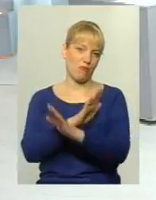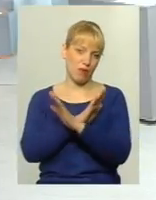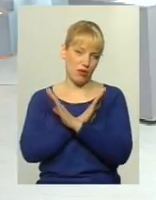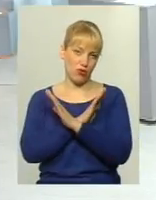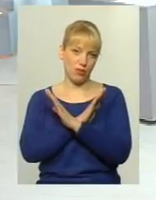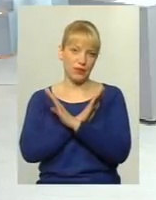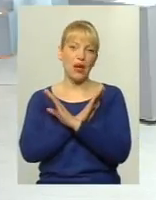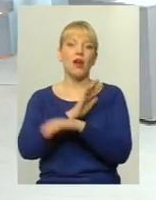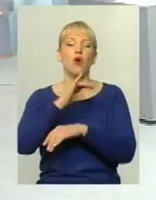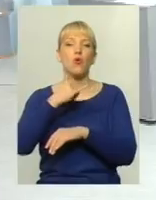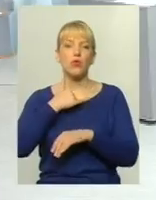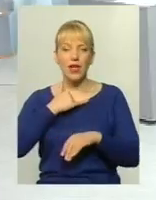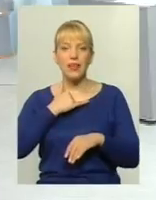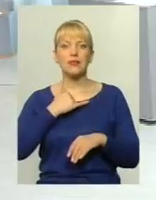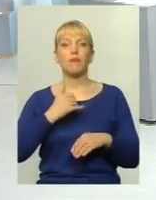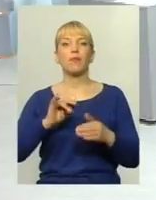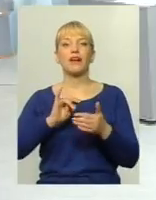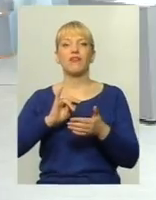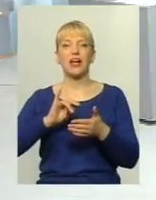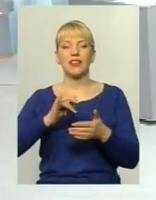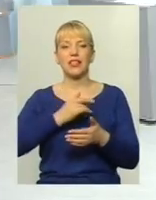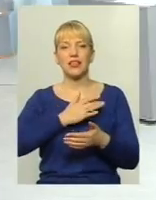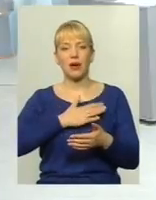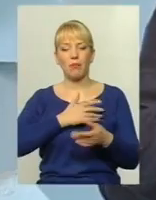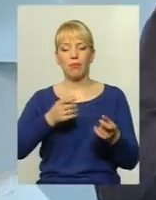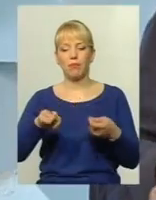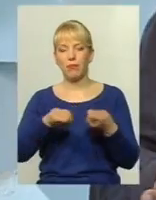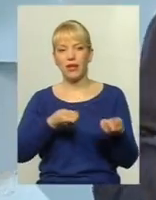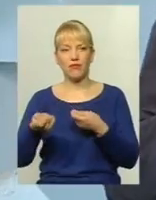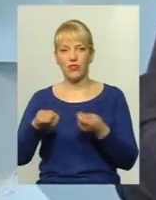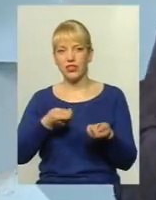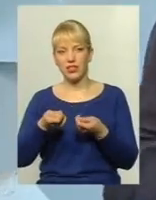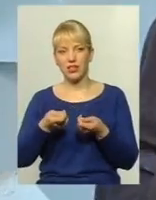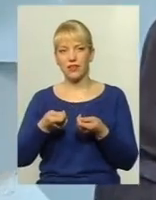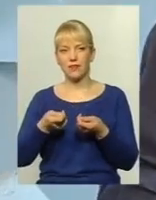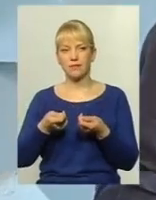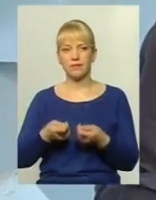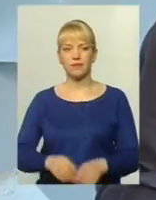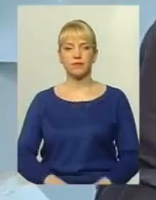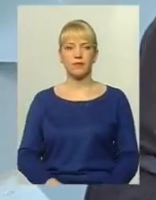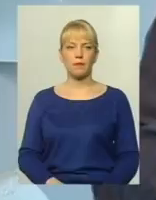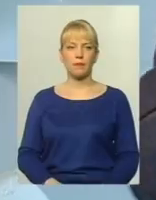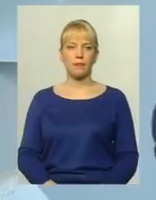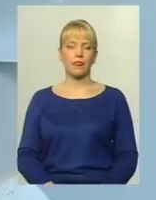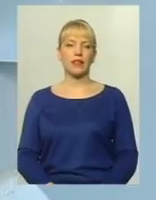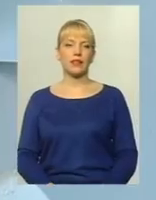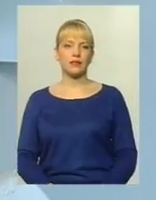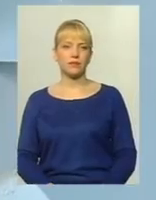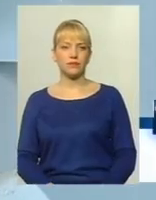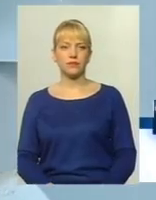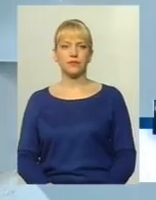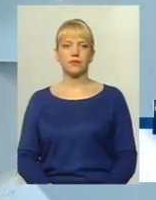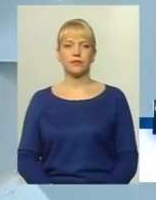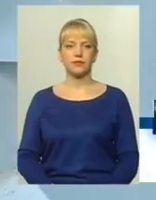нас, в приватних перевізників, наскільки мені відомо, всі люди, в мене, всі люди оформлені на роботу. На сьогоднішній день, як вони